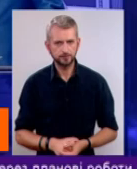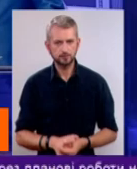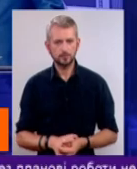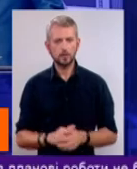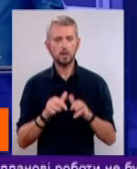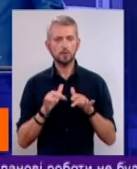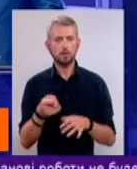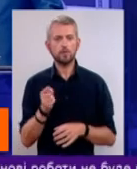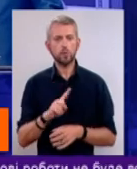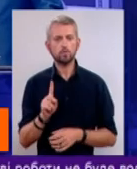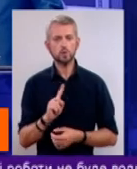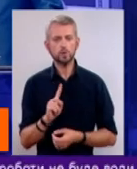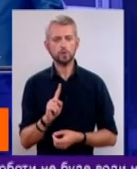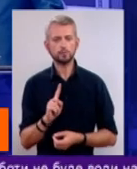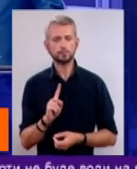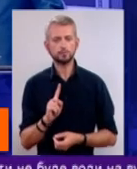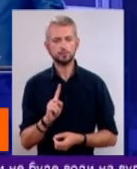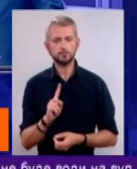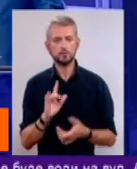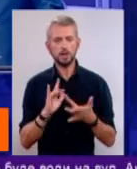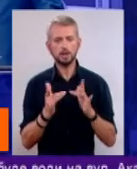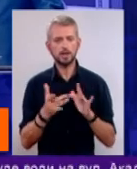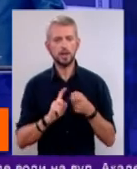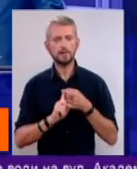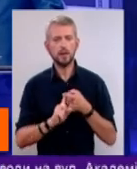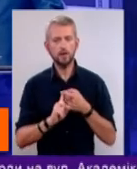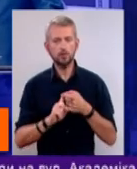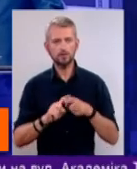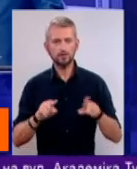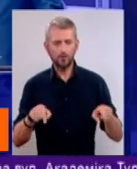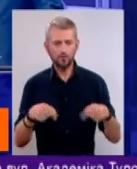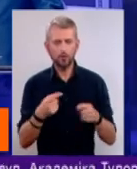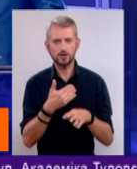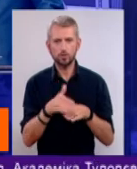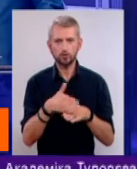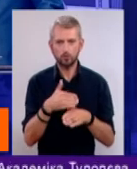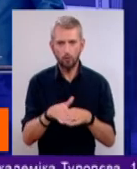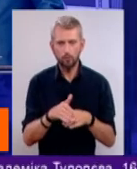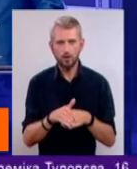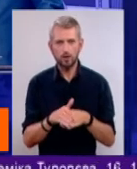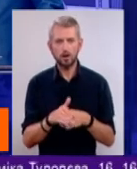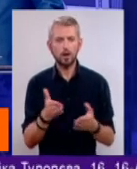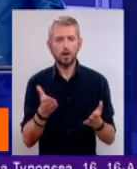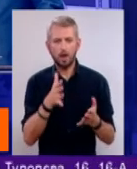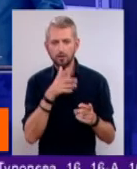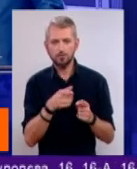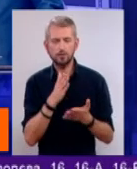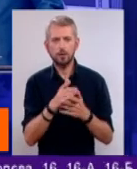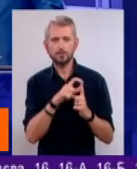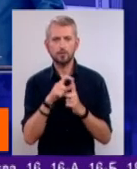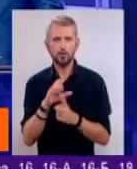тому, що інтернет-залежність формується поступово. Є такий термін – соціально